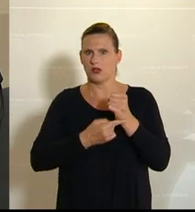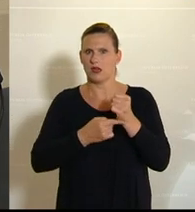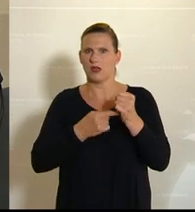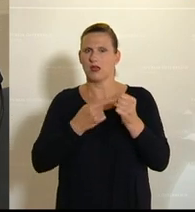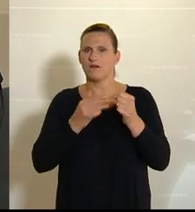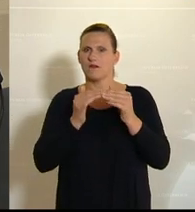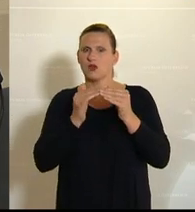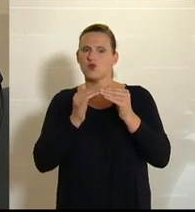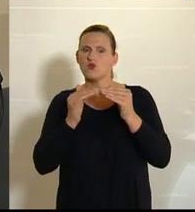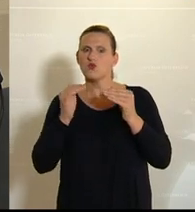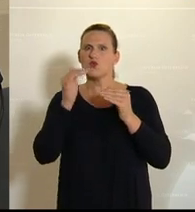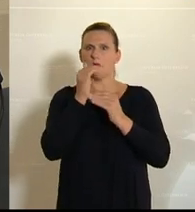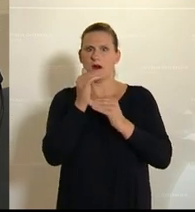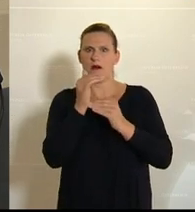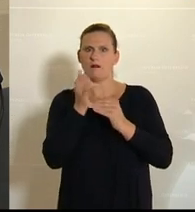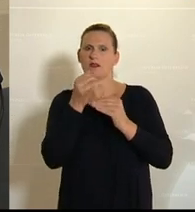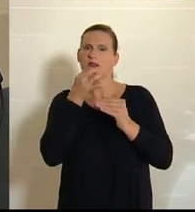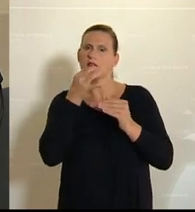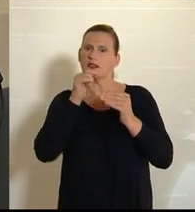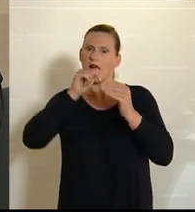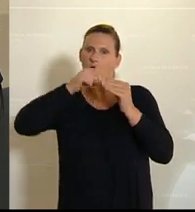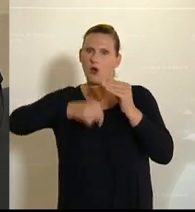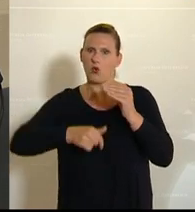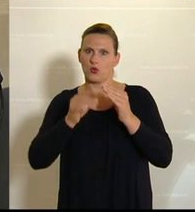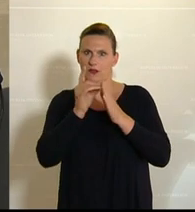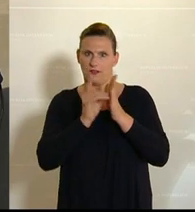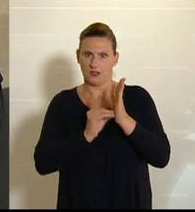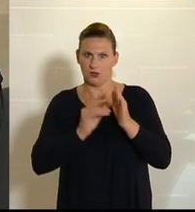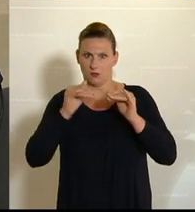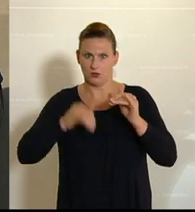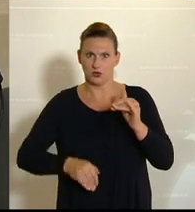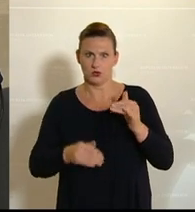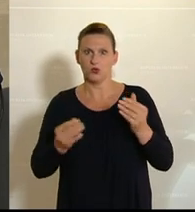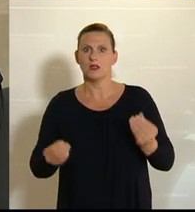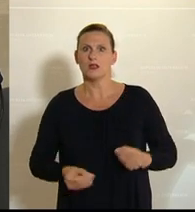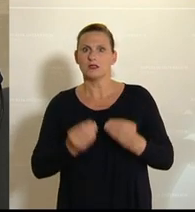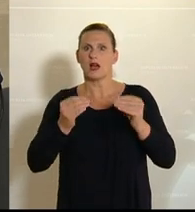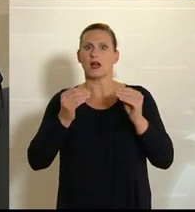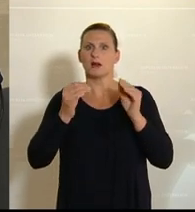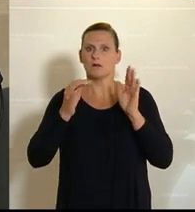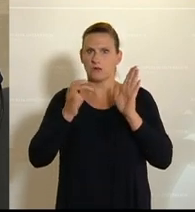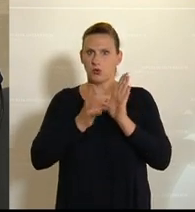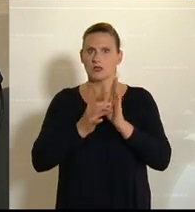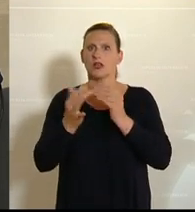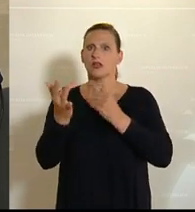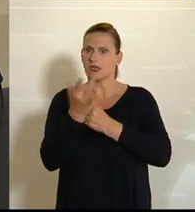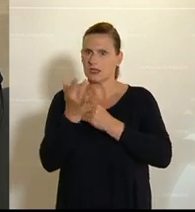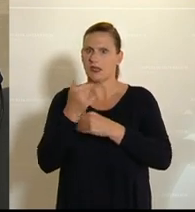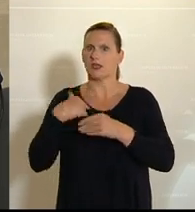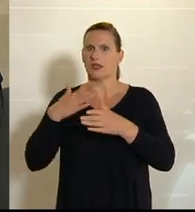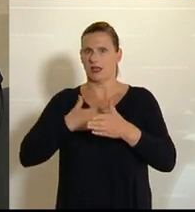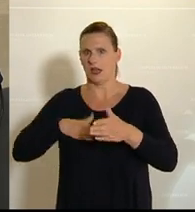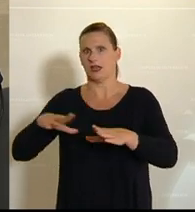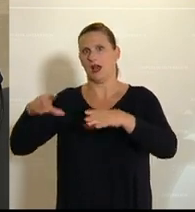Detaillierungsgrad dieser ausgewiesen wird. Und diesen sachlichen Punkt im Sinne einer forschenden Kritik, den darf ich gerne aufgreifen.